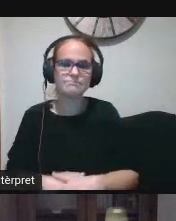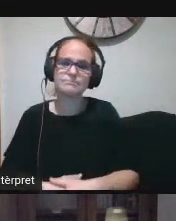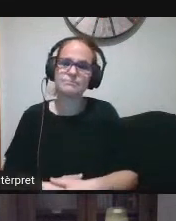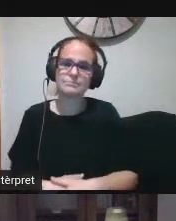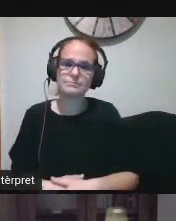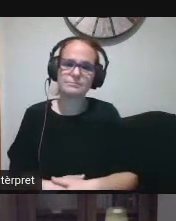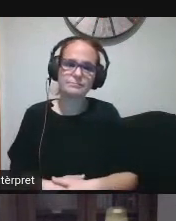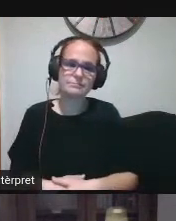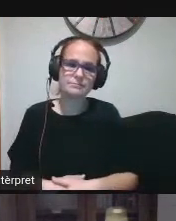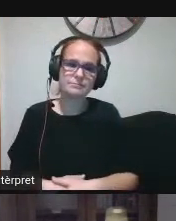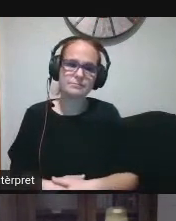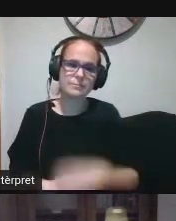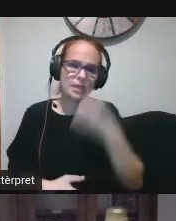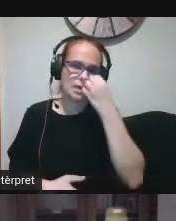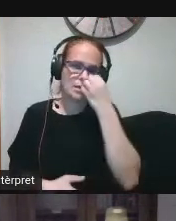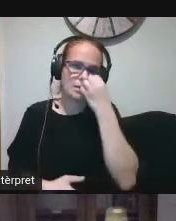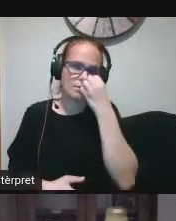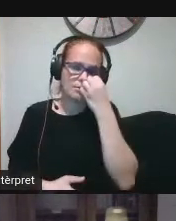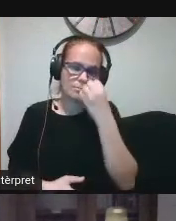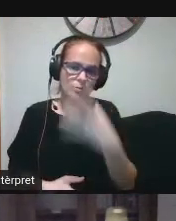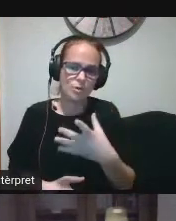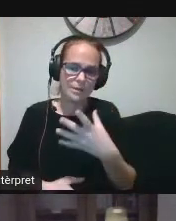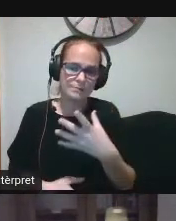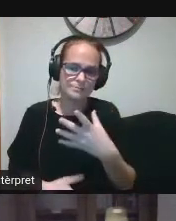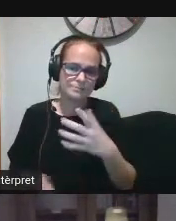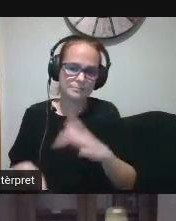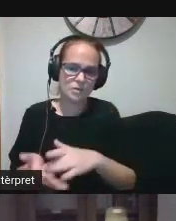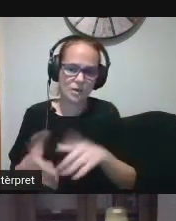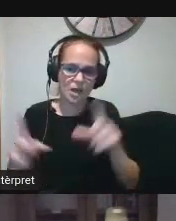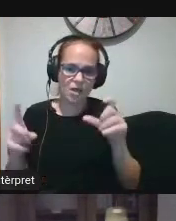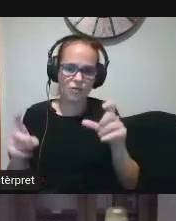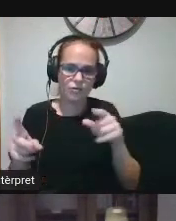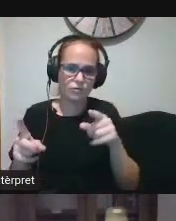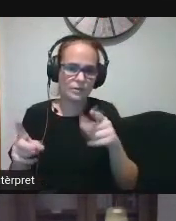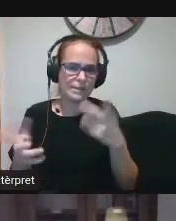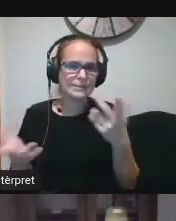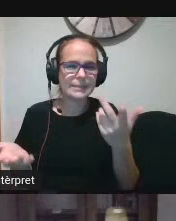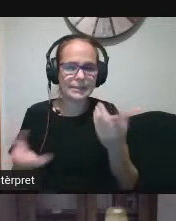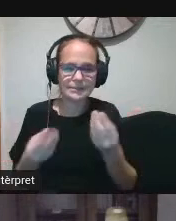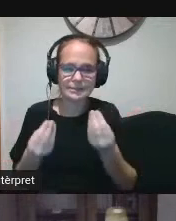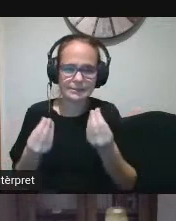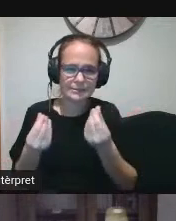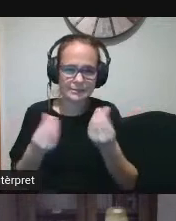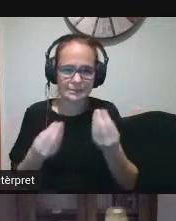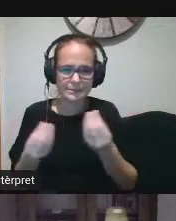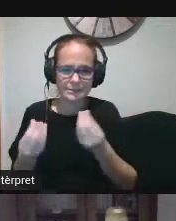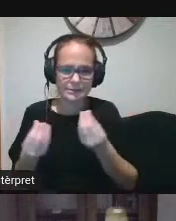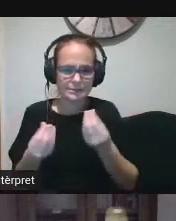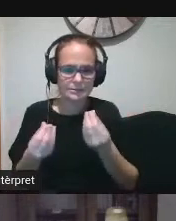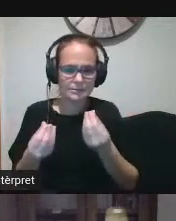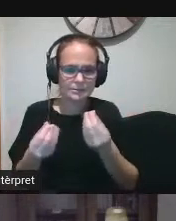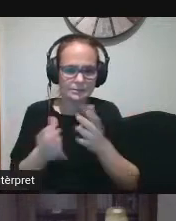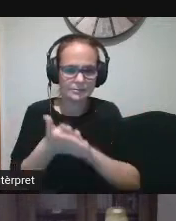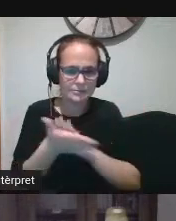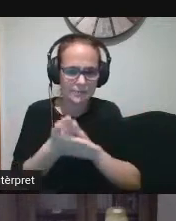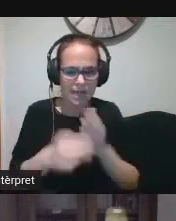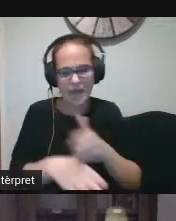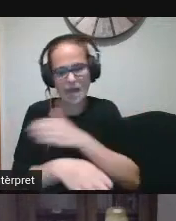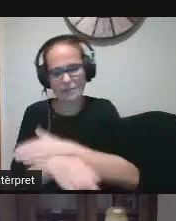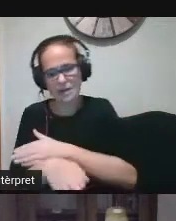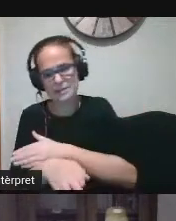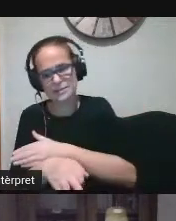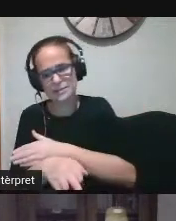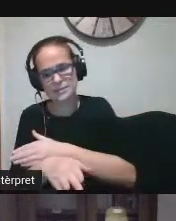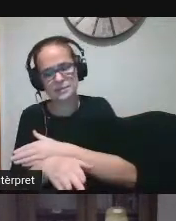Molt bé doncs abans de passar a aquesta fotografia enigmàtica comentar afegir alguna paraula a l